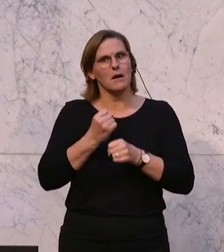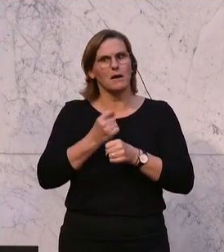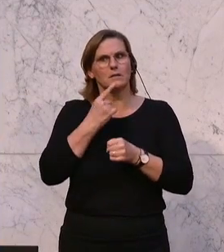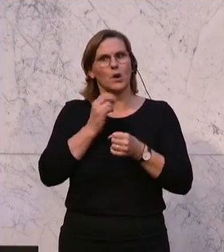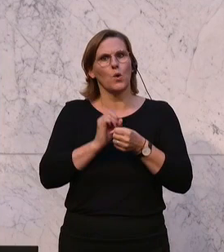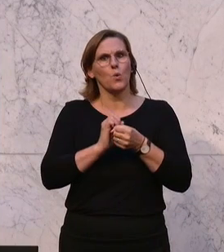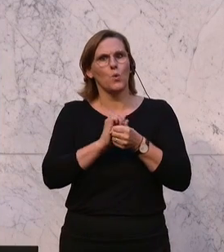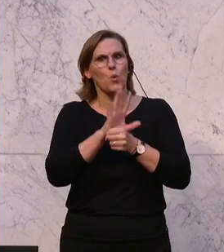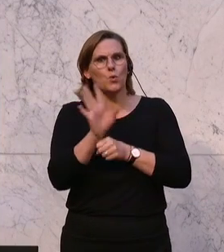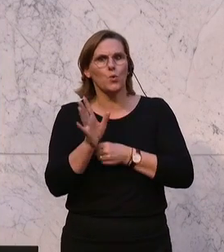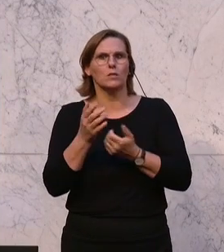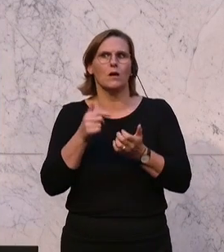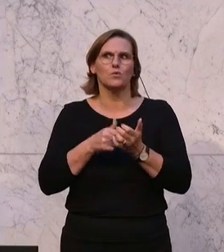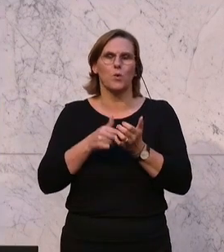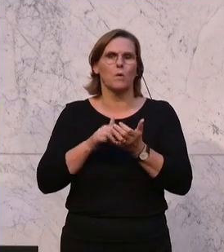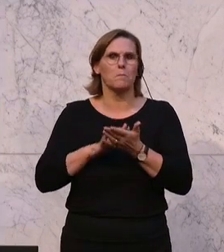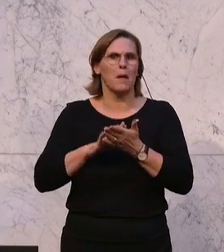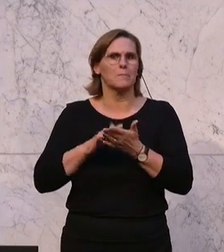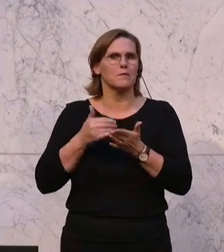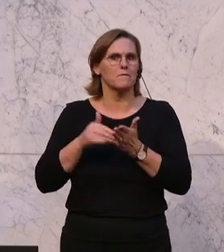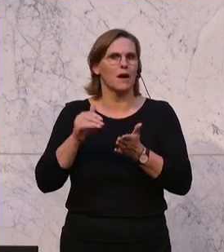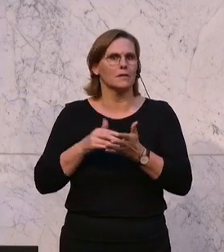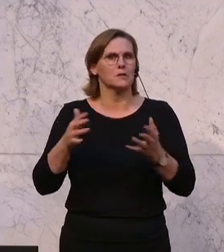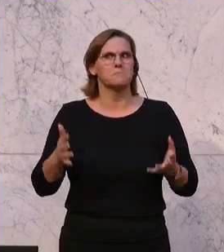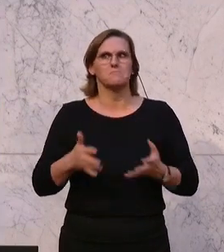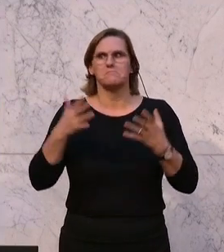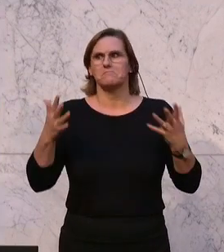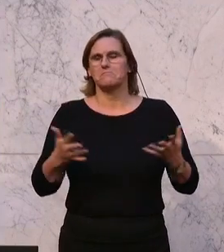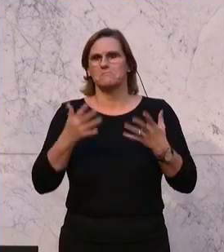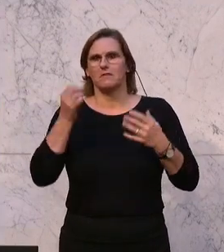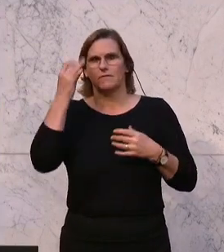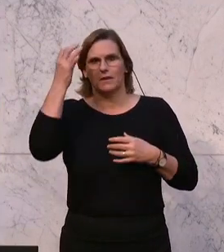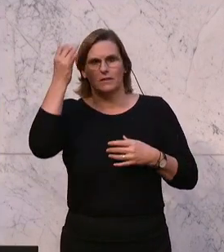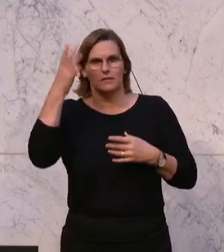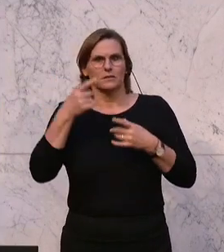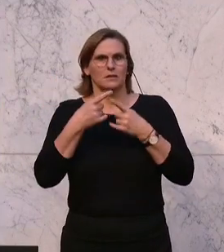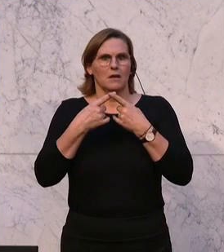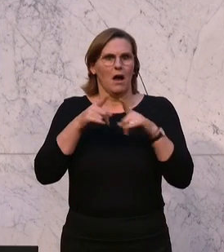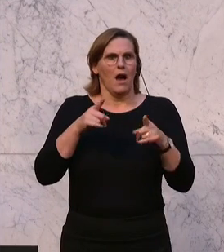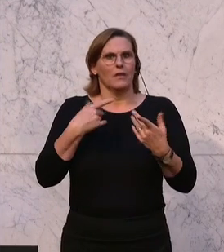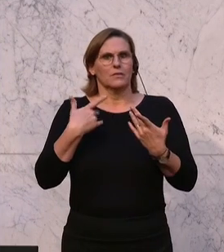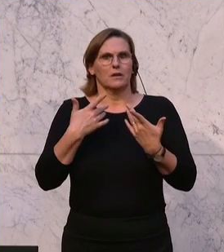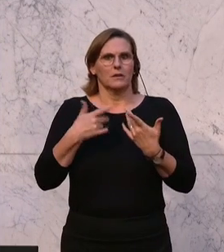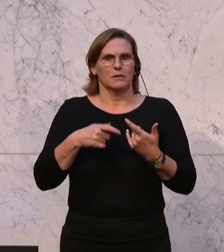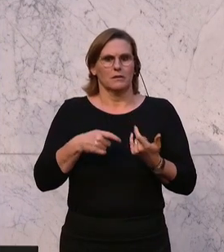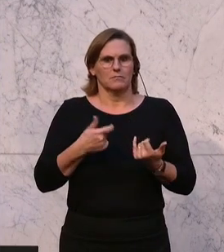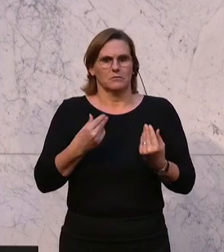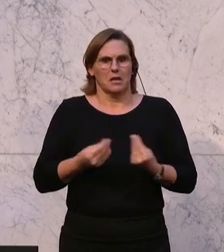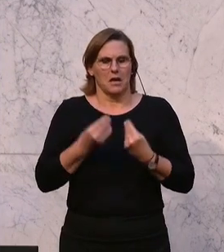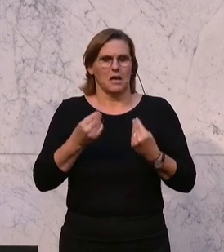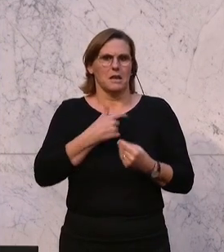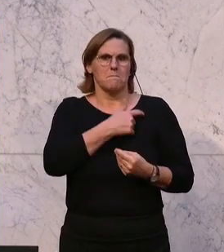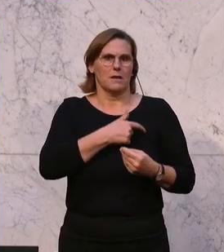einfach weiter fortgeschrieben haben. Sie haben es halt dann in irgendwelchen anderen Senken da irgendwo vergraben, haben sich so unter